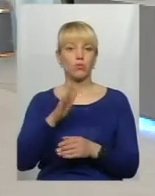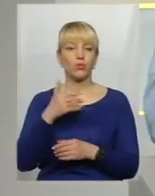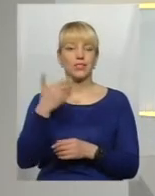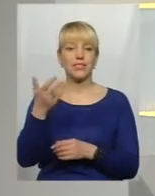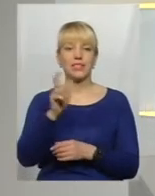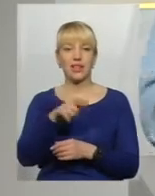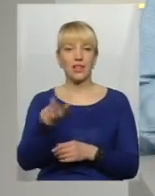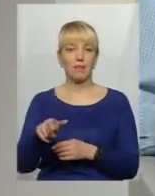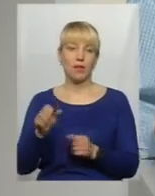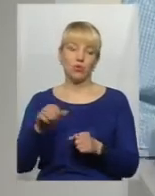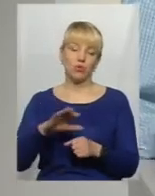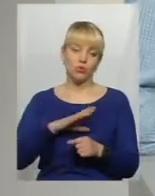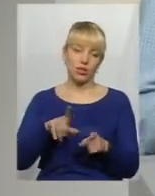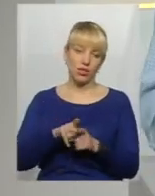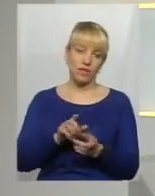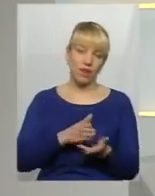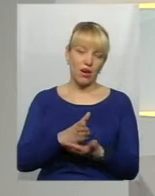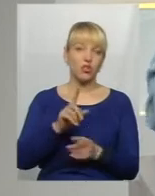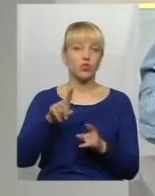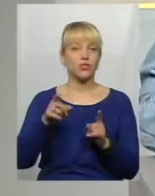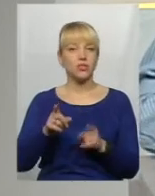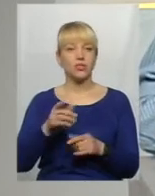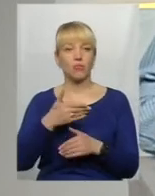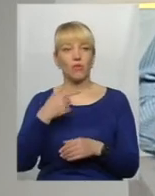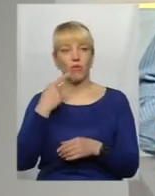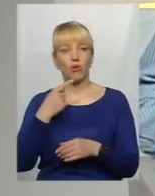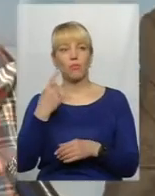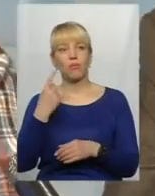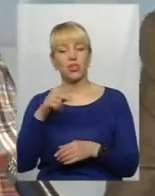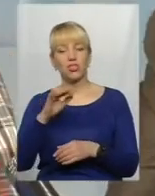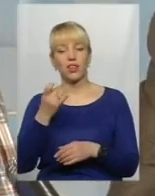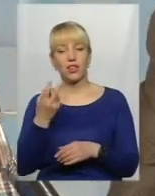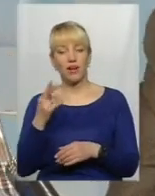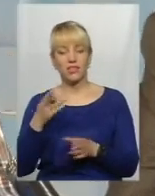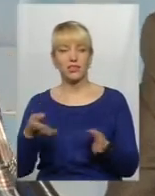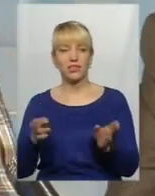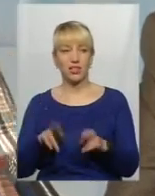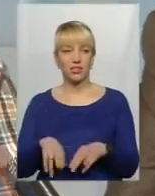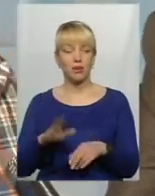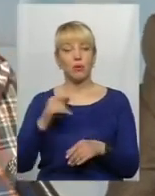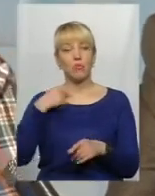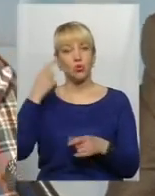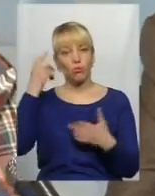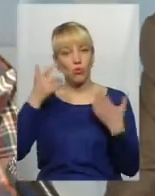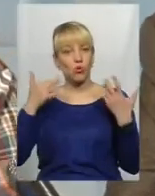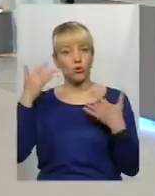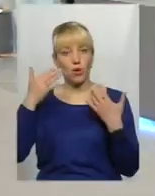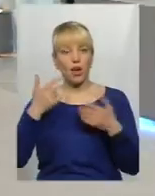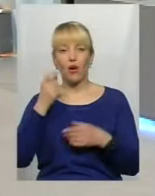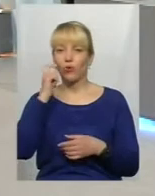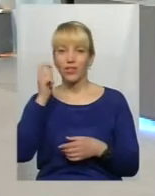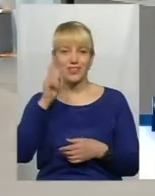Може бути ось такий варіант, про який ми говоримо, що дійсно, перша справня залишається. Ми можемо роздумувати, можемо жартувати. Українська політика, вона настільки